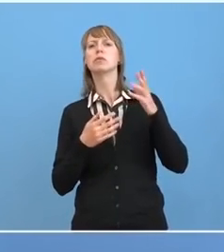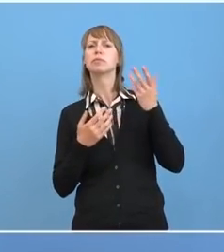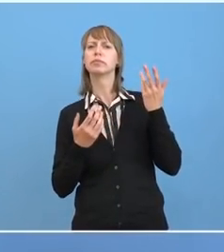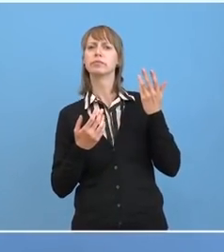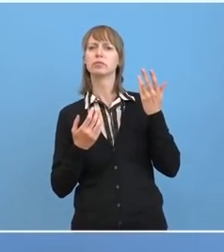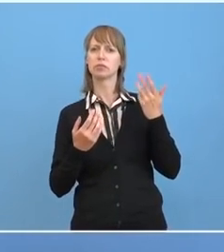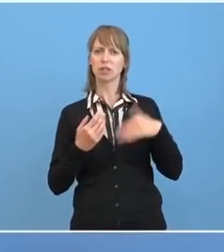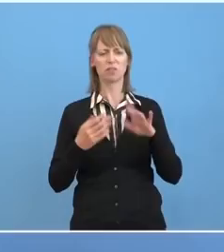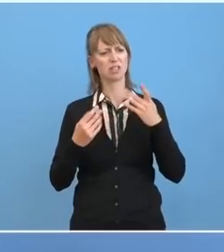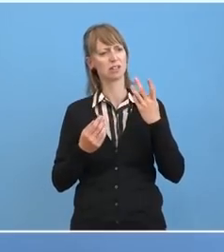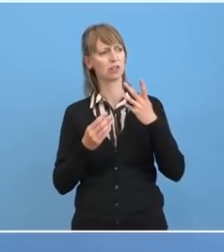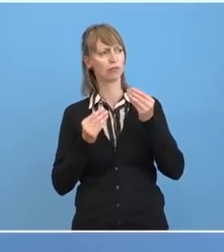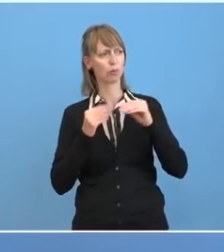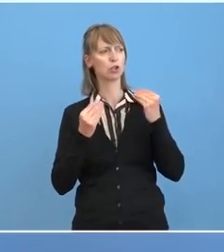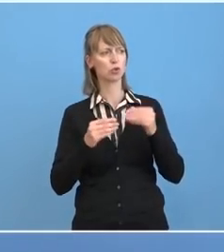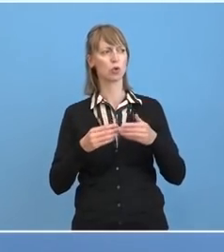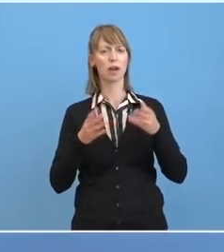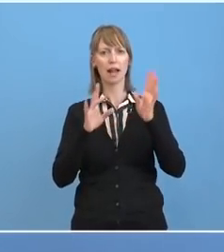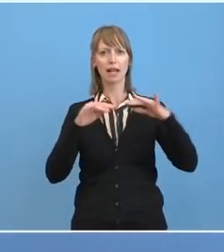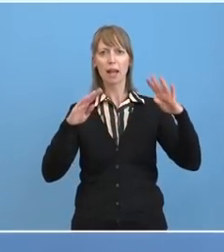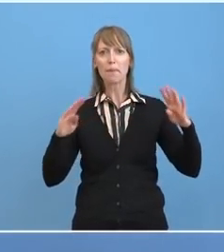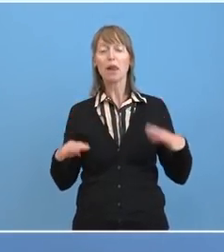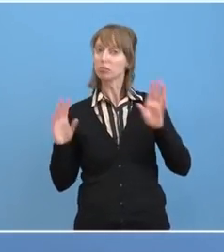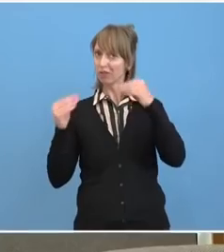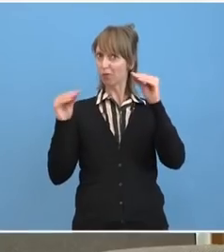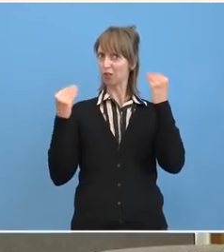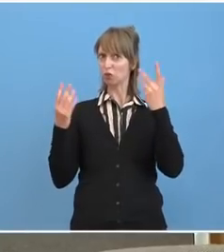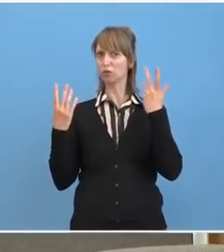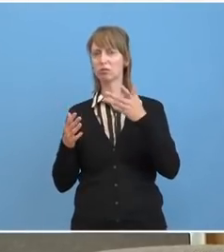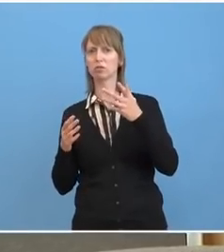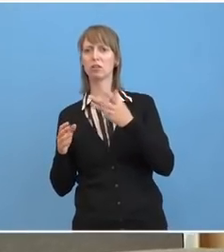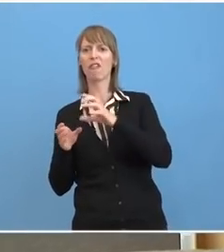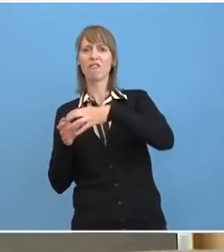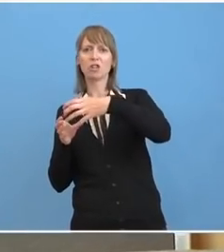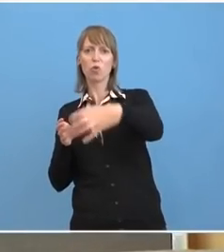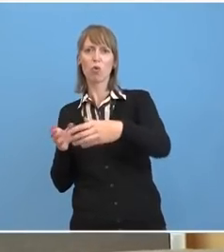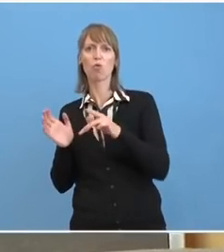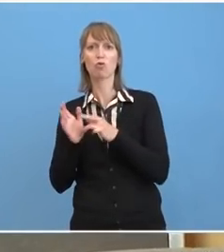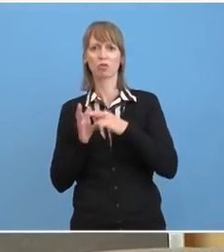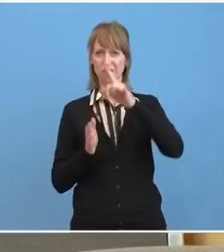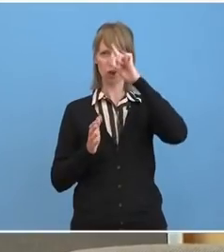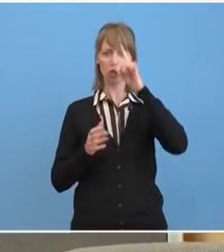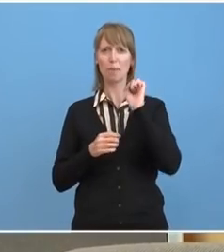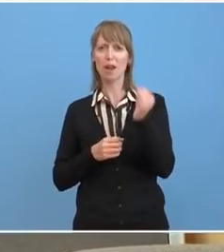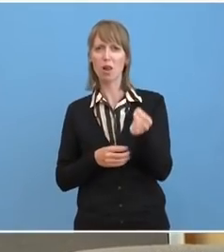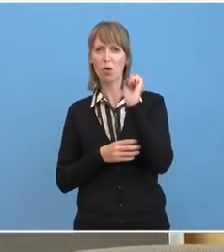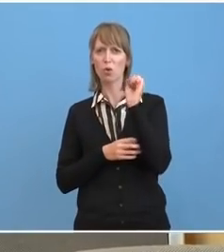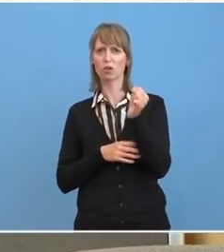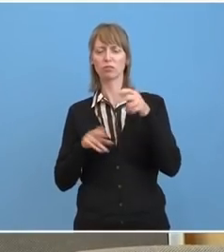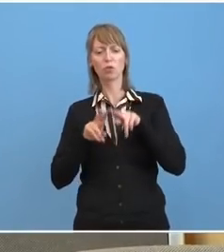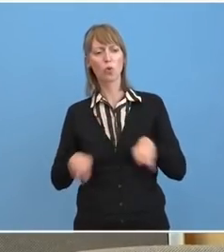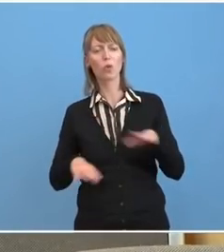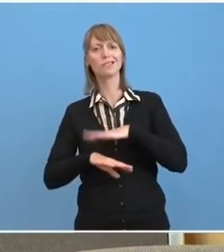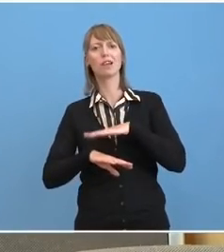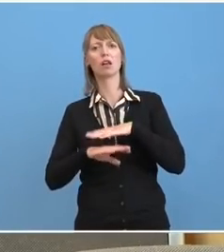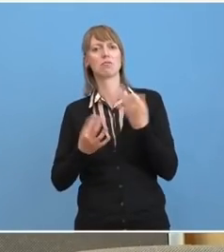diese große Verzögerung angeblich des Abfluges der Maschinen, sei wegen der deutschen Piloten entstanden, aufgrund der Ruhezeit zwischen den